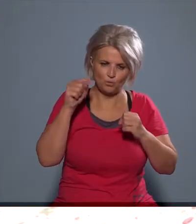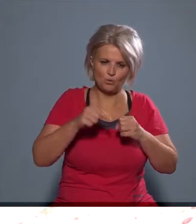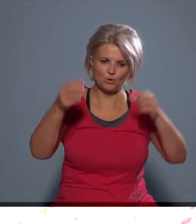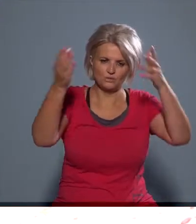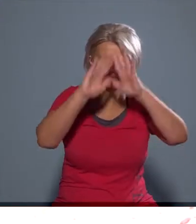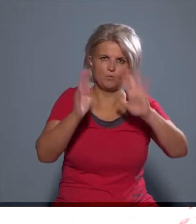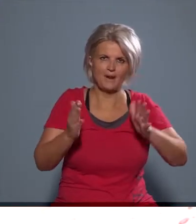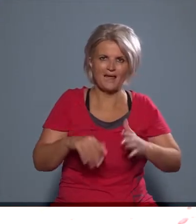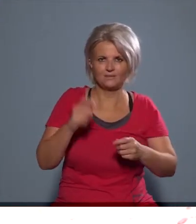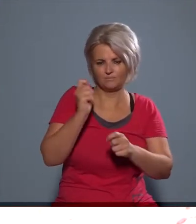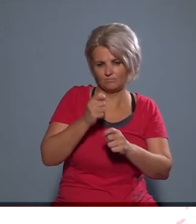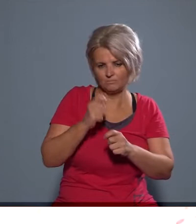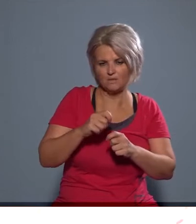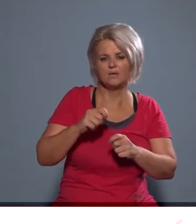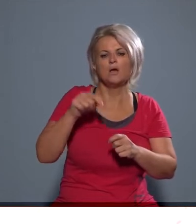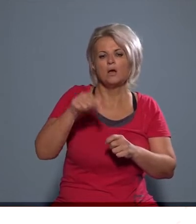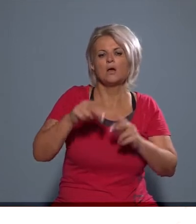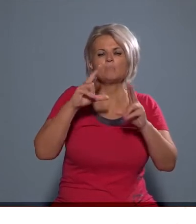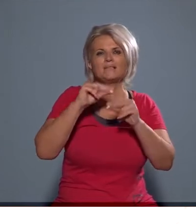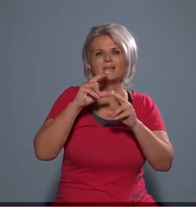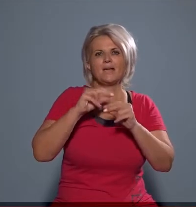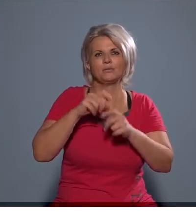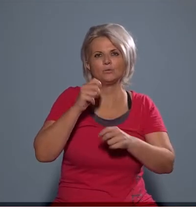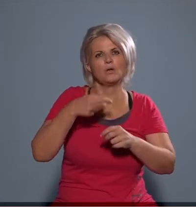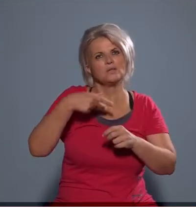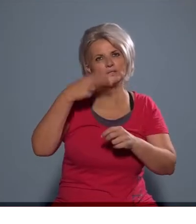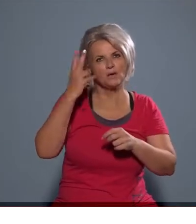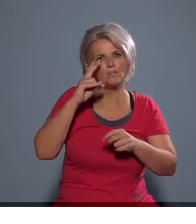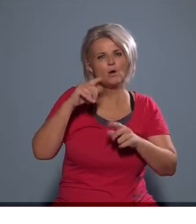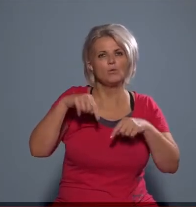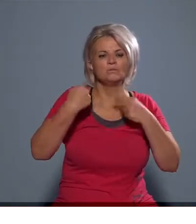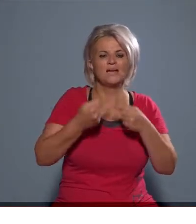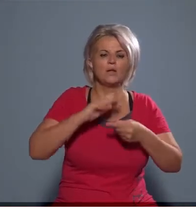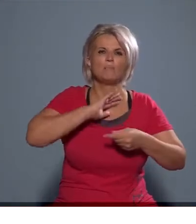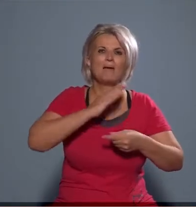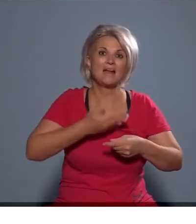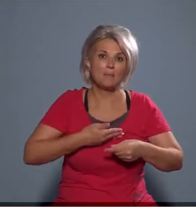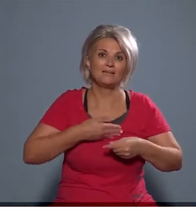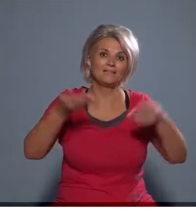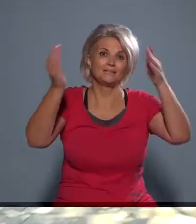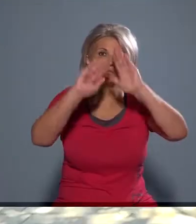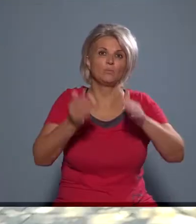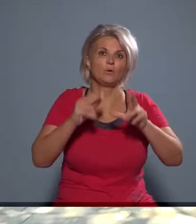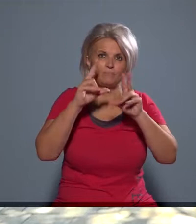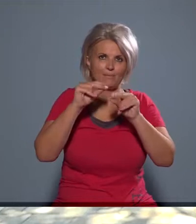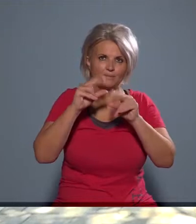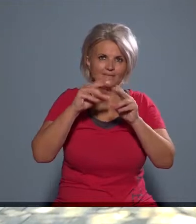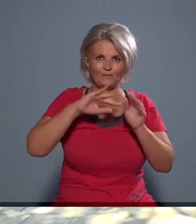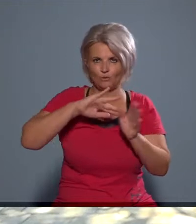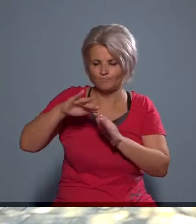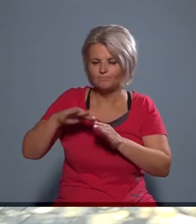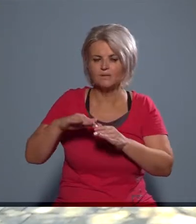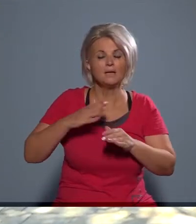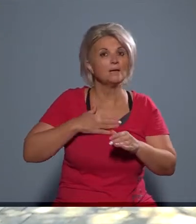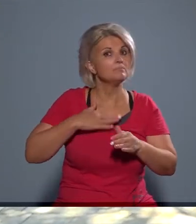újhegyi sétányon először pályájáról beszélgettünk, majd felkutattuk az általa készített meglepetésszobrokat. Nekem viszonylag egyszerű